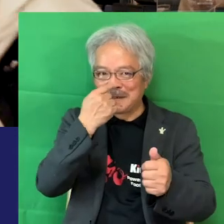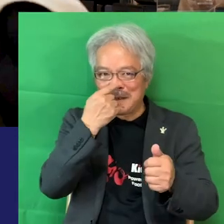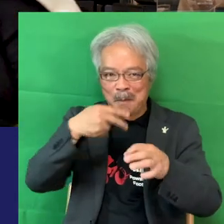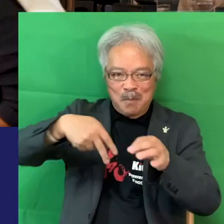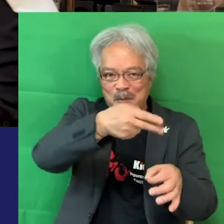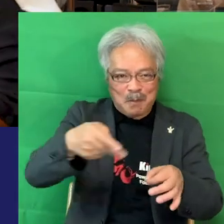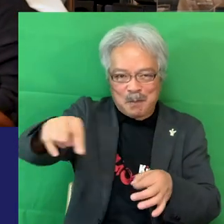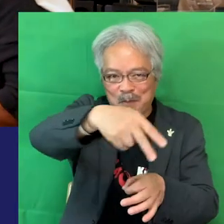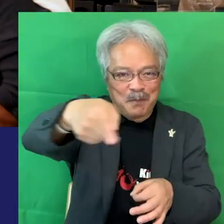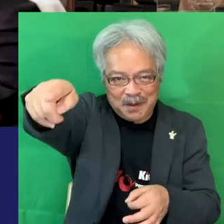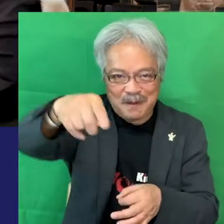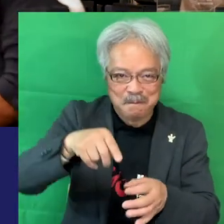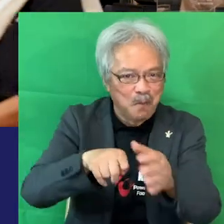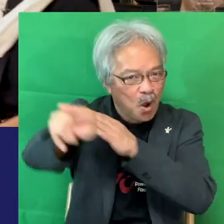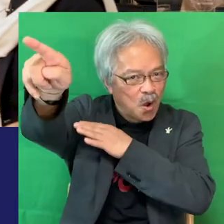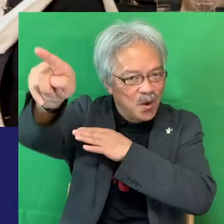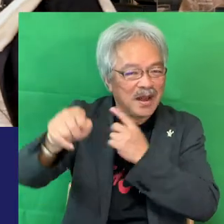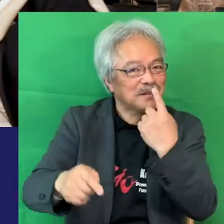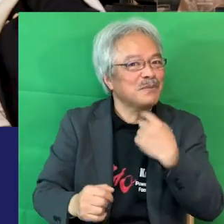負けず嫌い